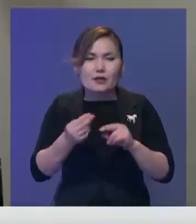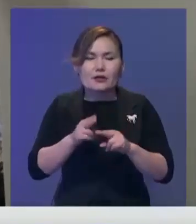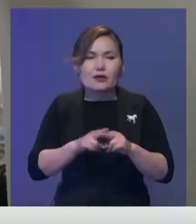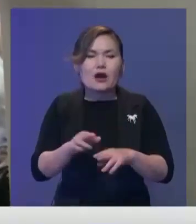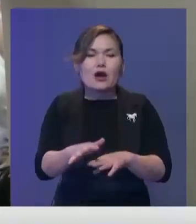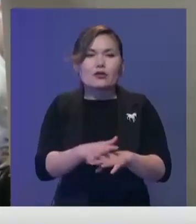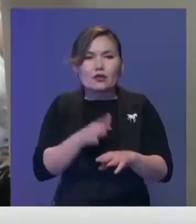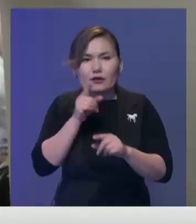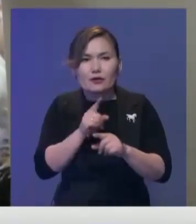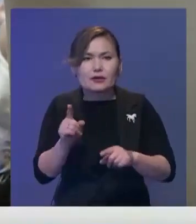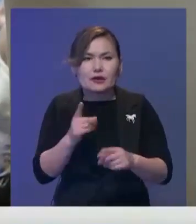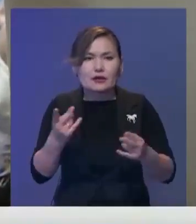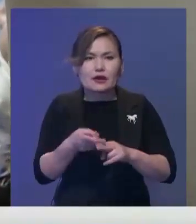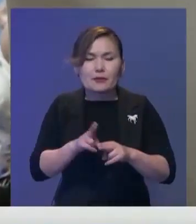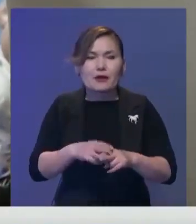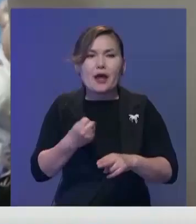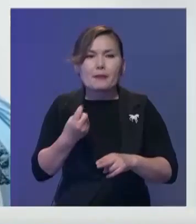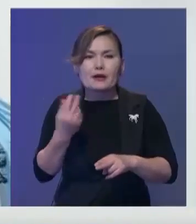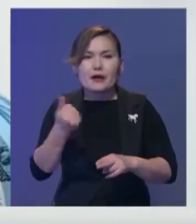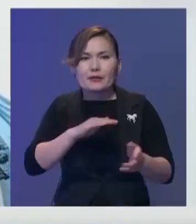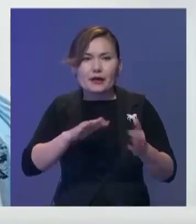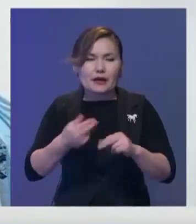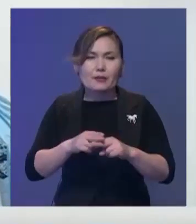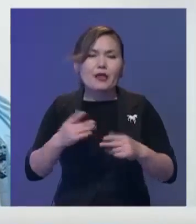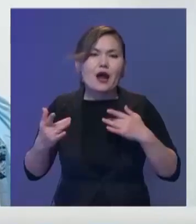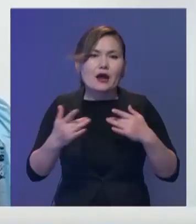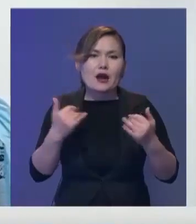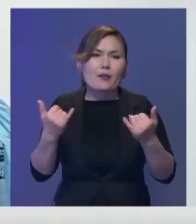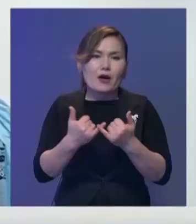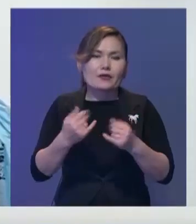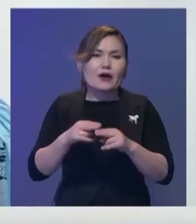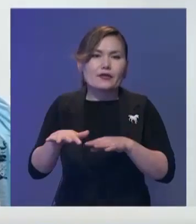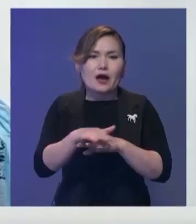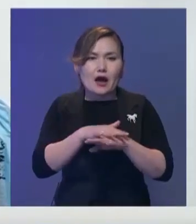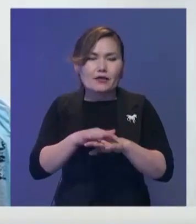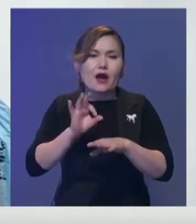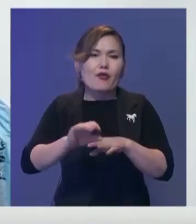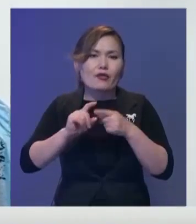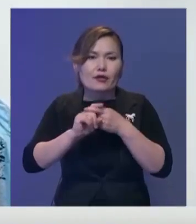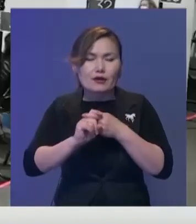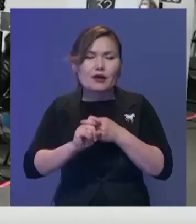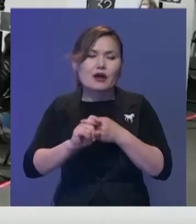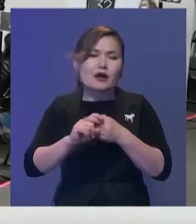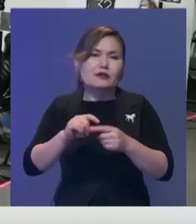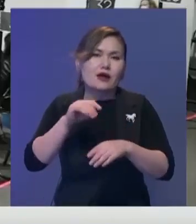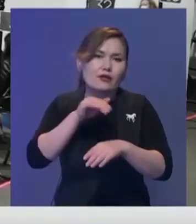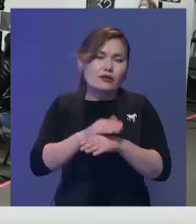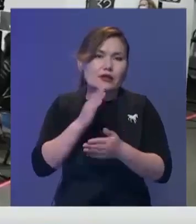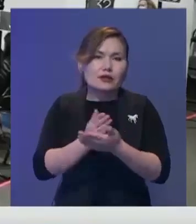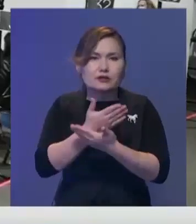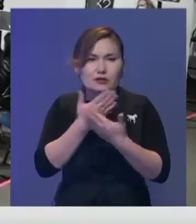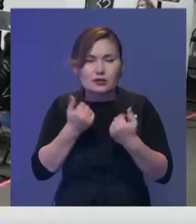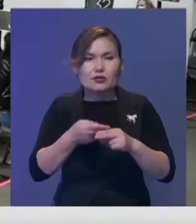біраз уақыт күттіу керек. Мамандар бірнеше аптадан кейінғана концерт қонақтарымен қалық арасындағы коронавирус пен аурууденгейін